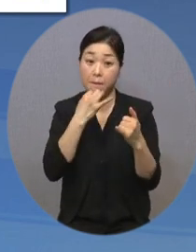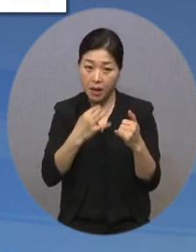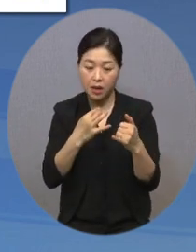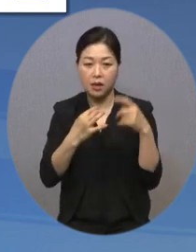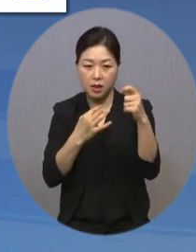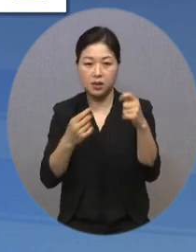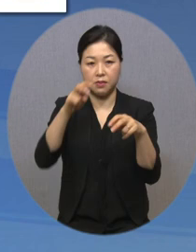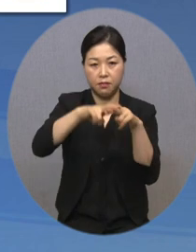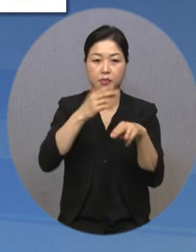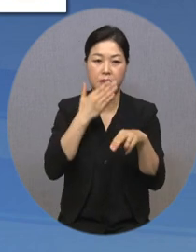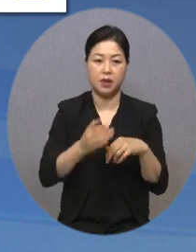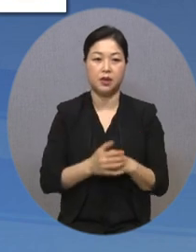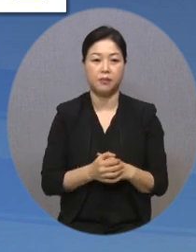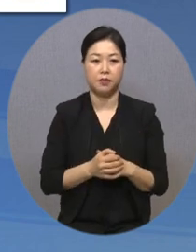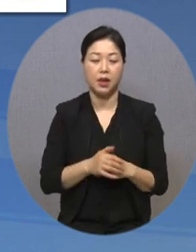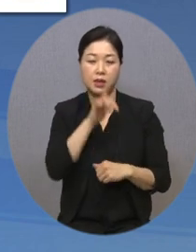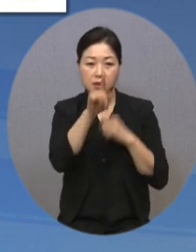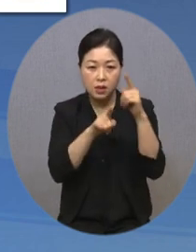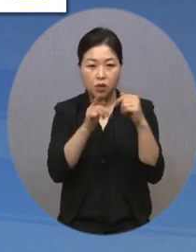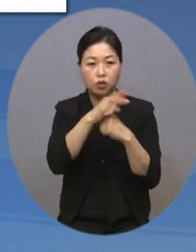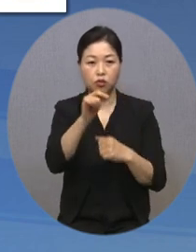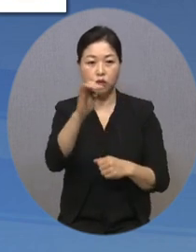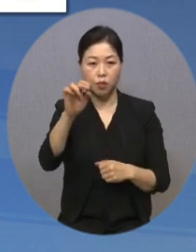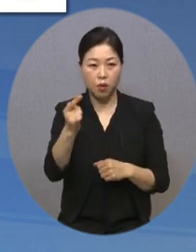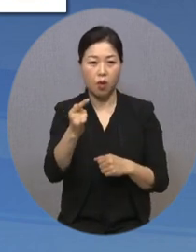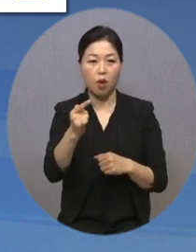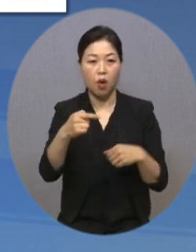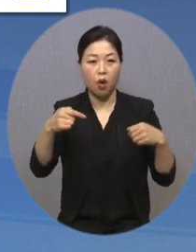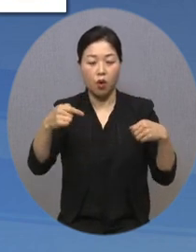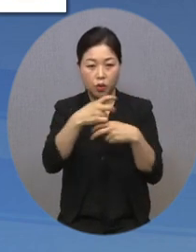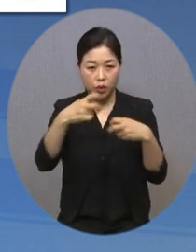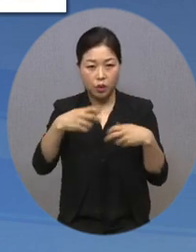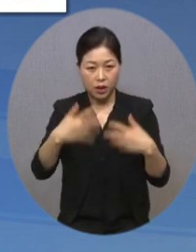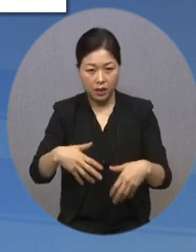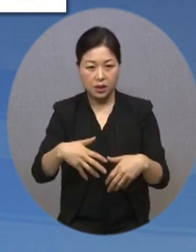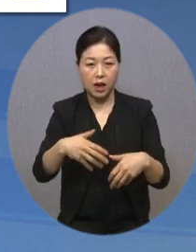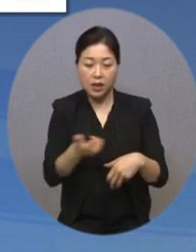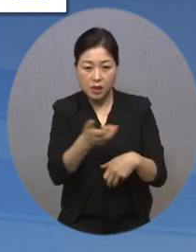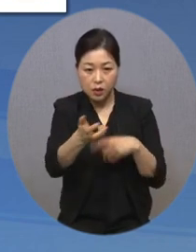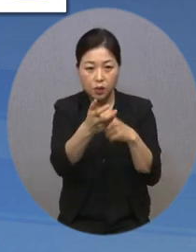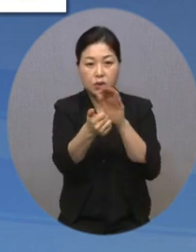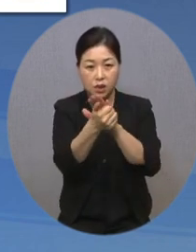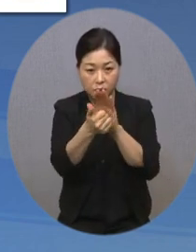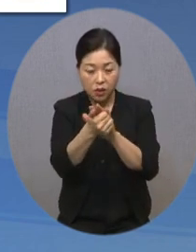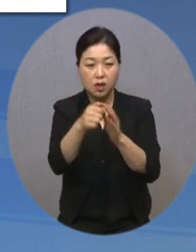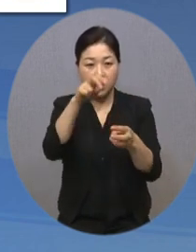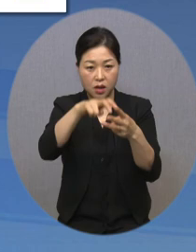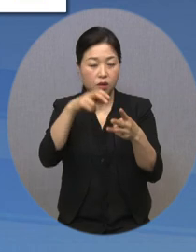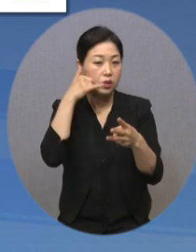있습니다. 이용 신청은 군포시 교통약자 이동지원센터로 전화하면 됩니다.